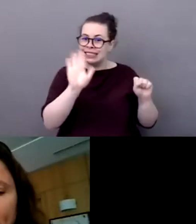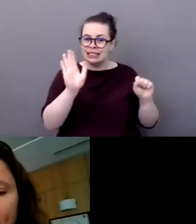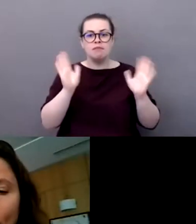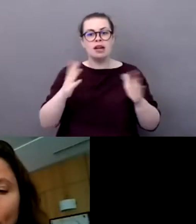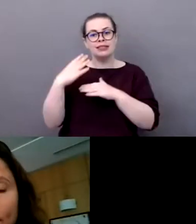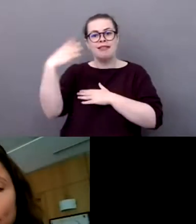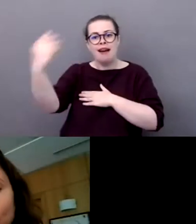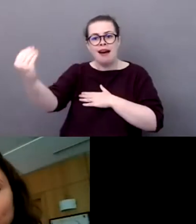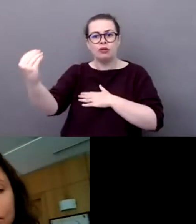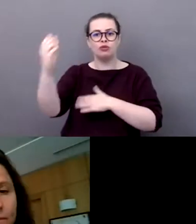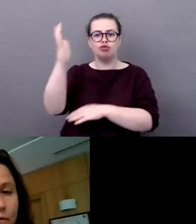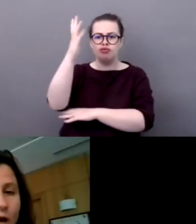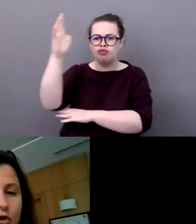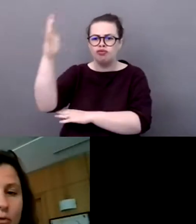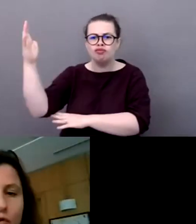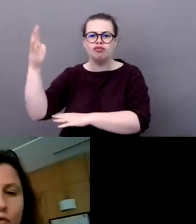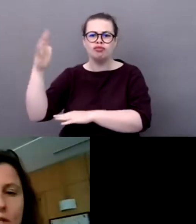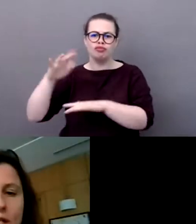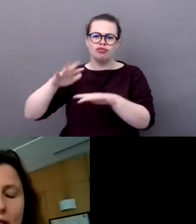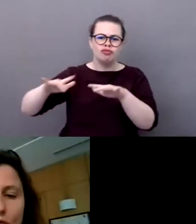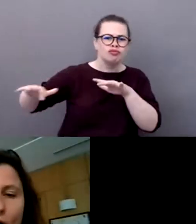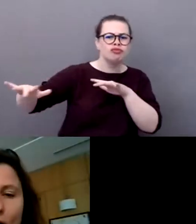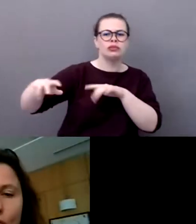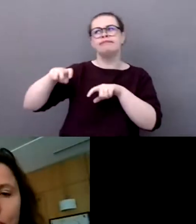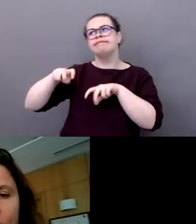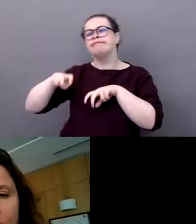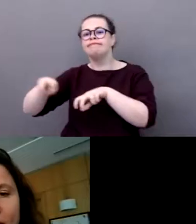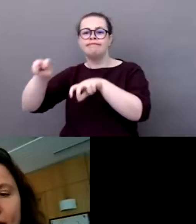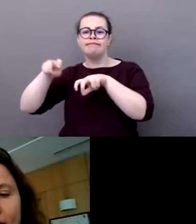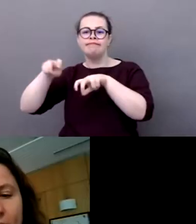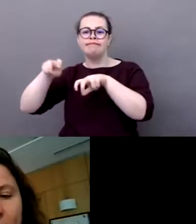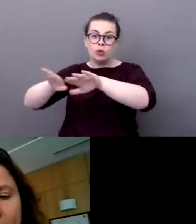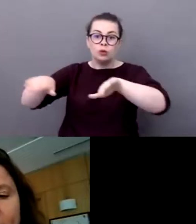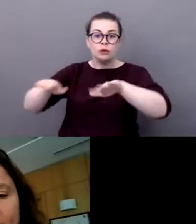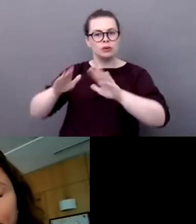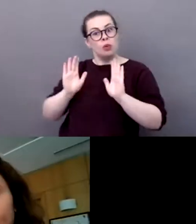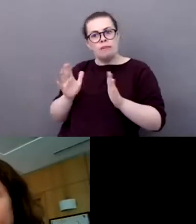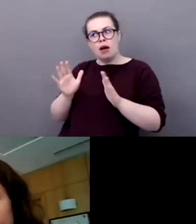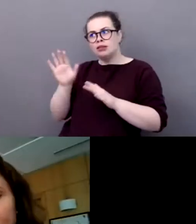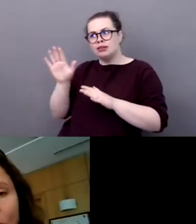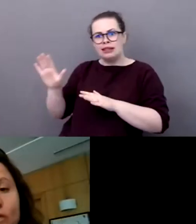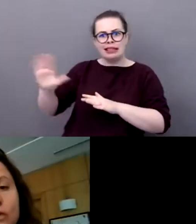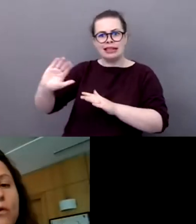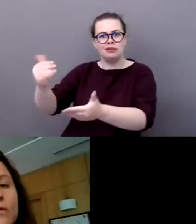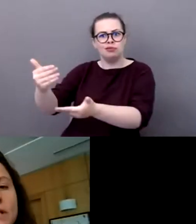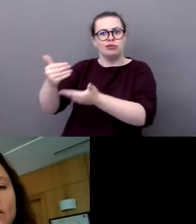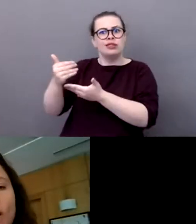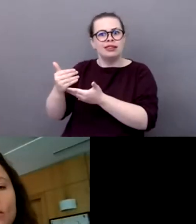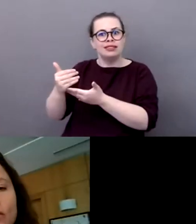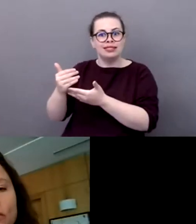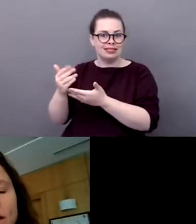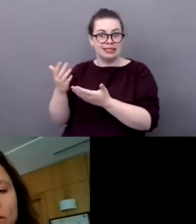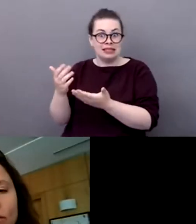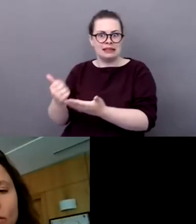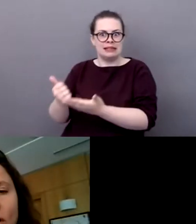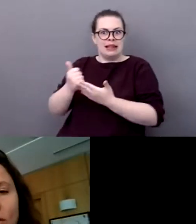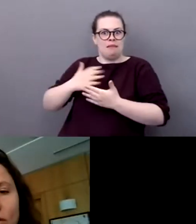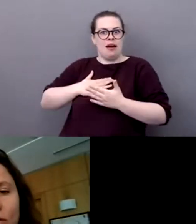les sortes de pratiques. Donc, voilà, je pense que cette nature a compensé et a équilibré ce qui se passe malheureusement aussi dans la